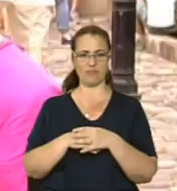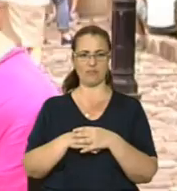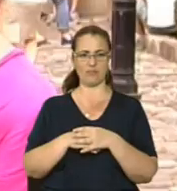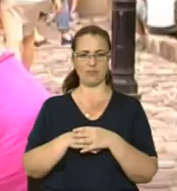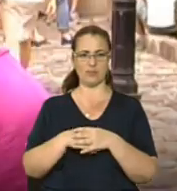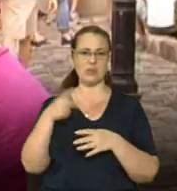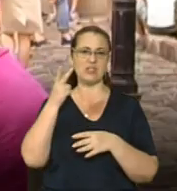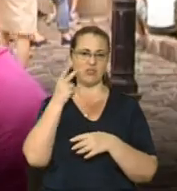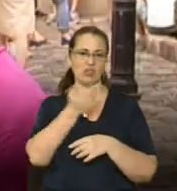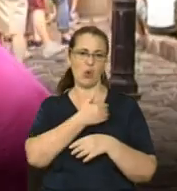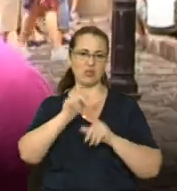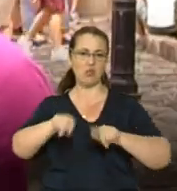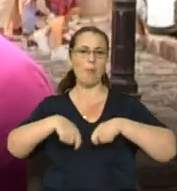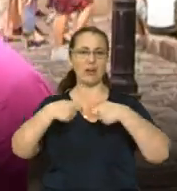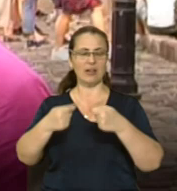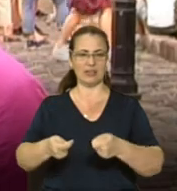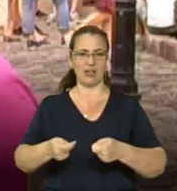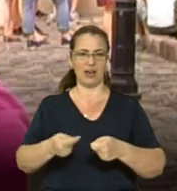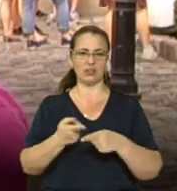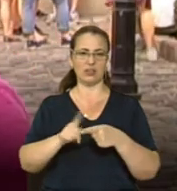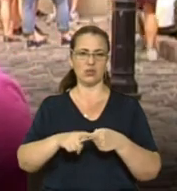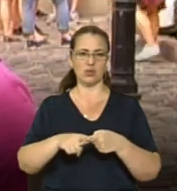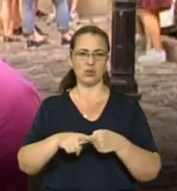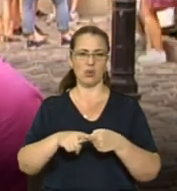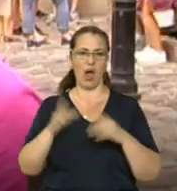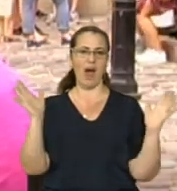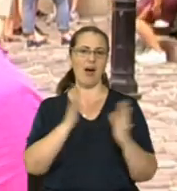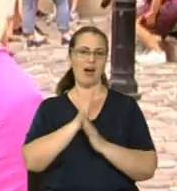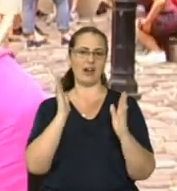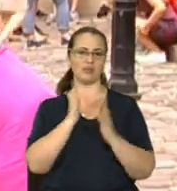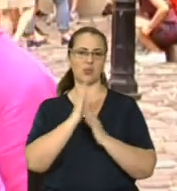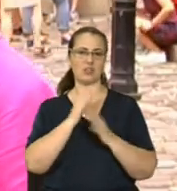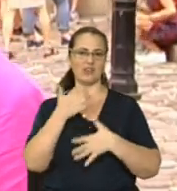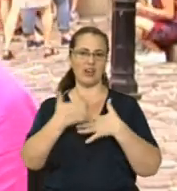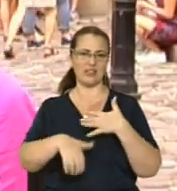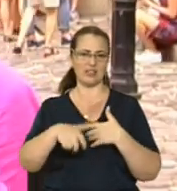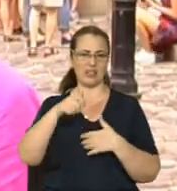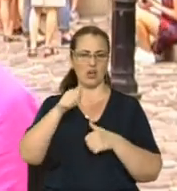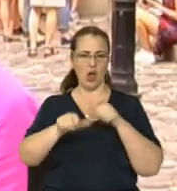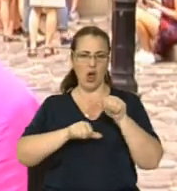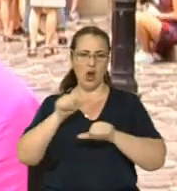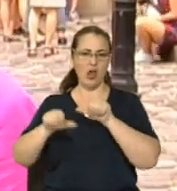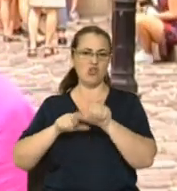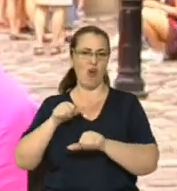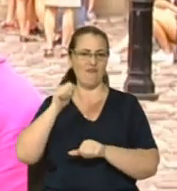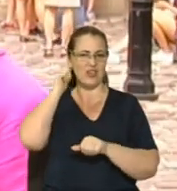Завжди хочемо передати цю атмосферу середньовіччя, цю